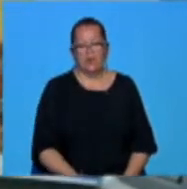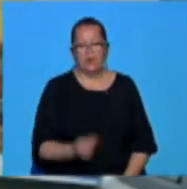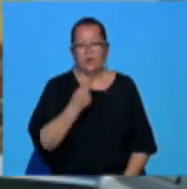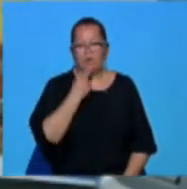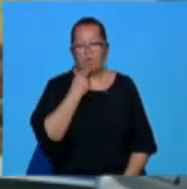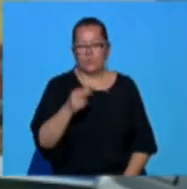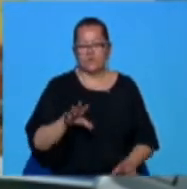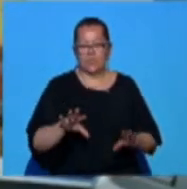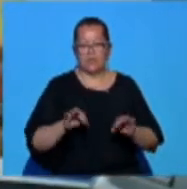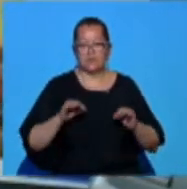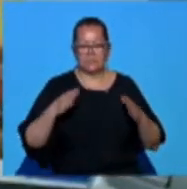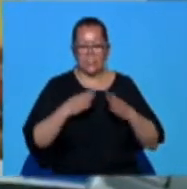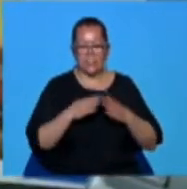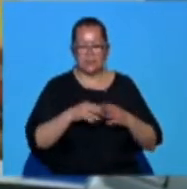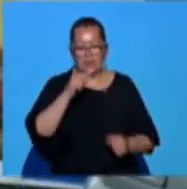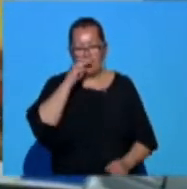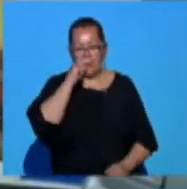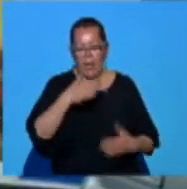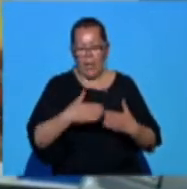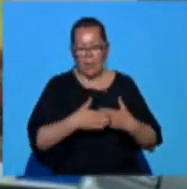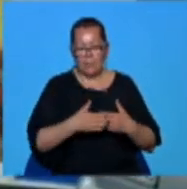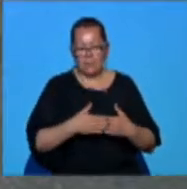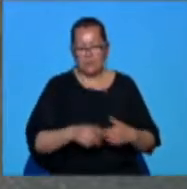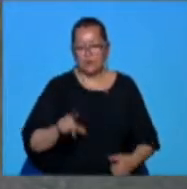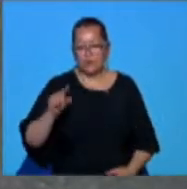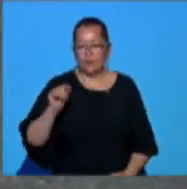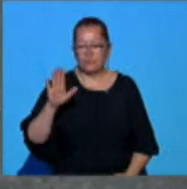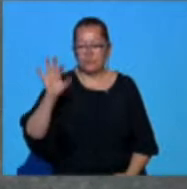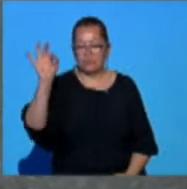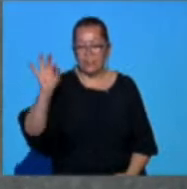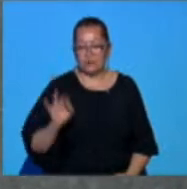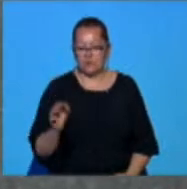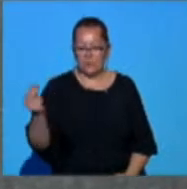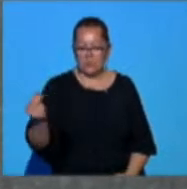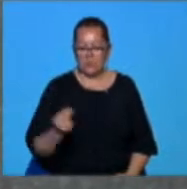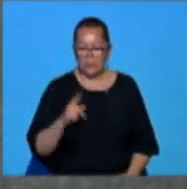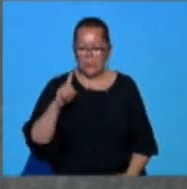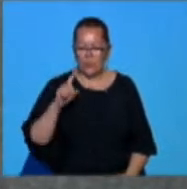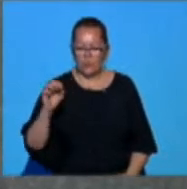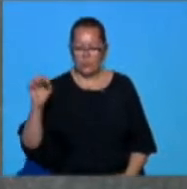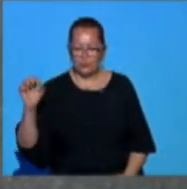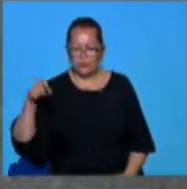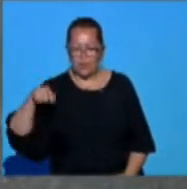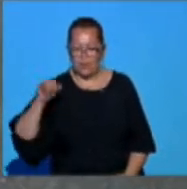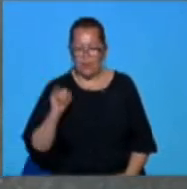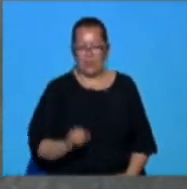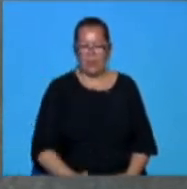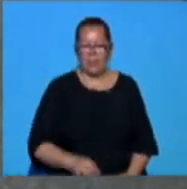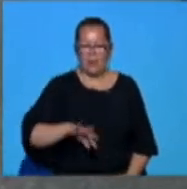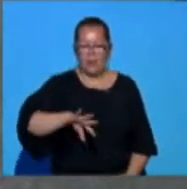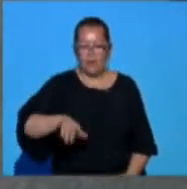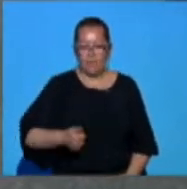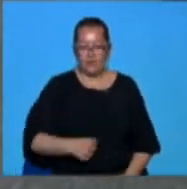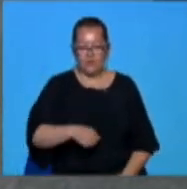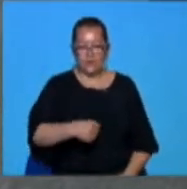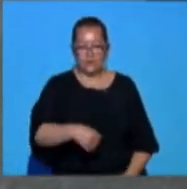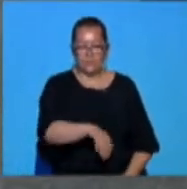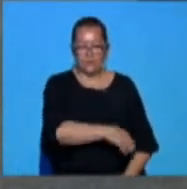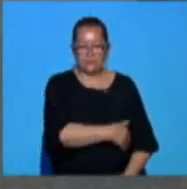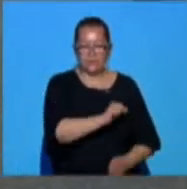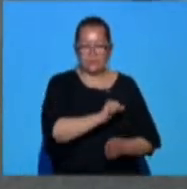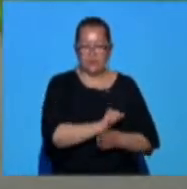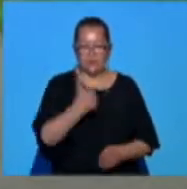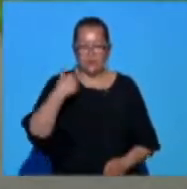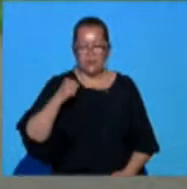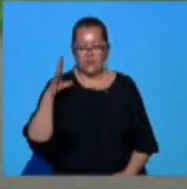Polițiști au mai găsit acasă la bărbat doar aproximativ un sfert din cei 100.000 de euro pe care i-a furat. Furtul a fost comis la sfârșitul săptămânii